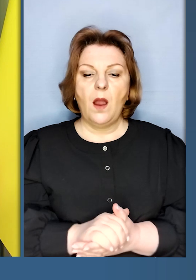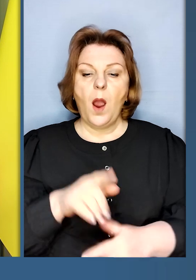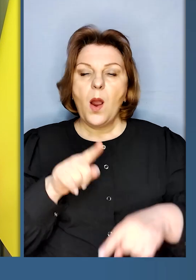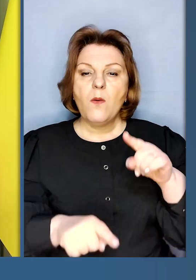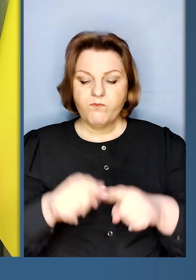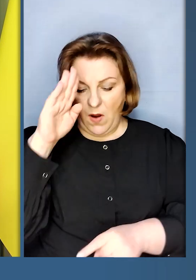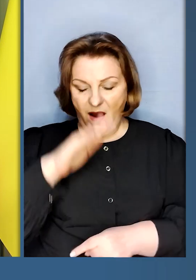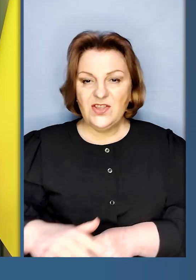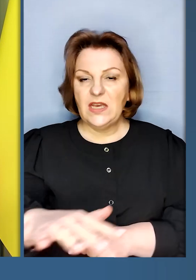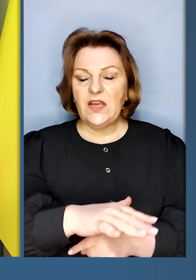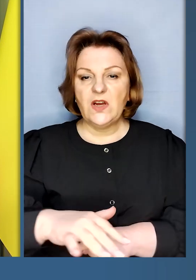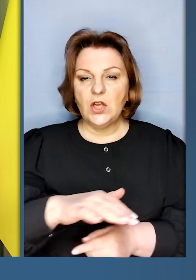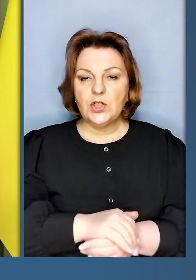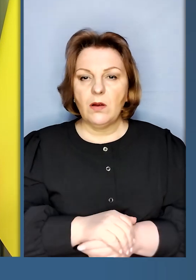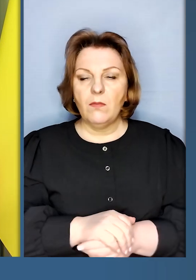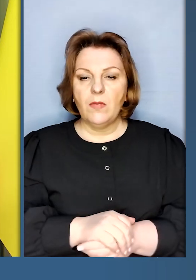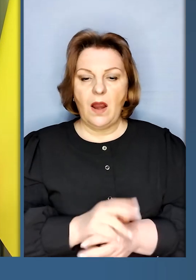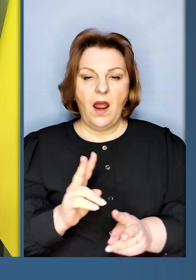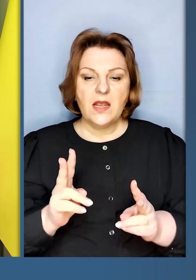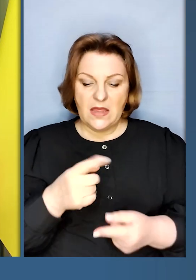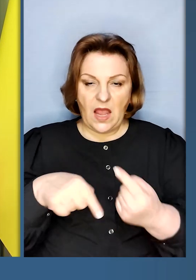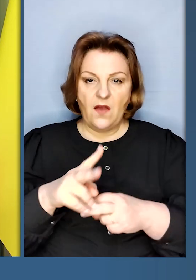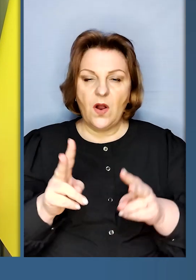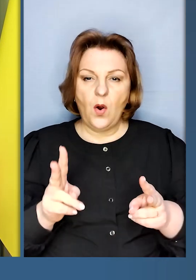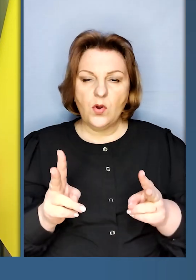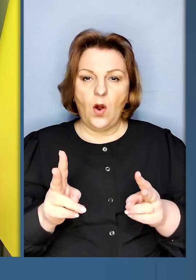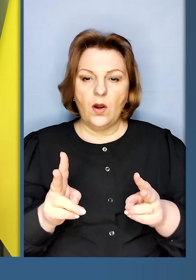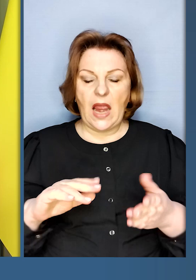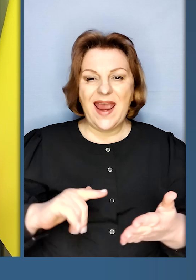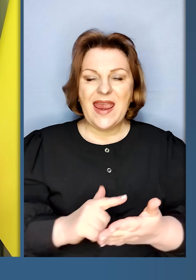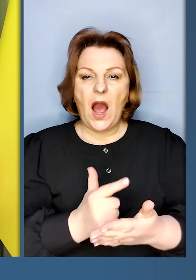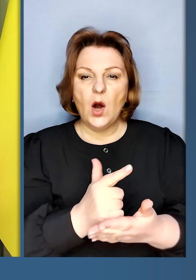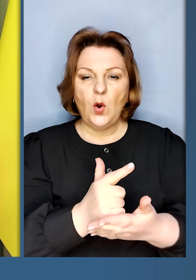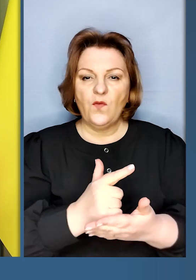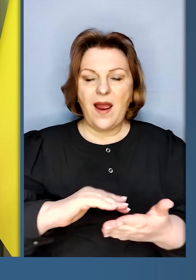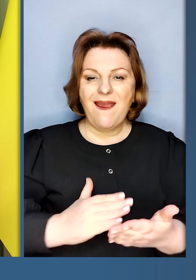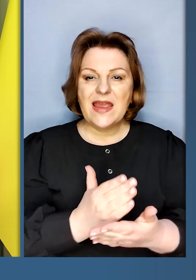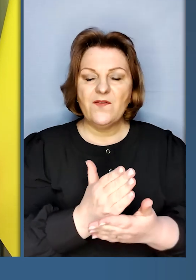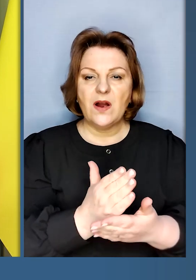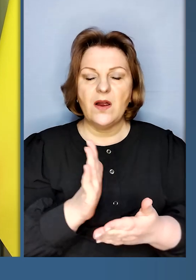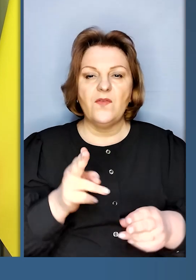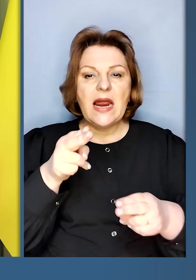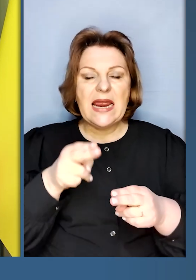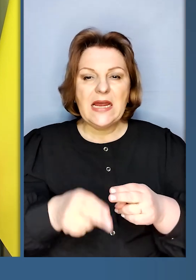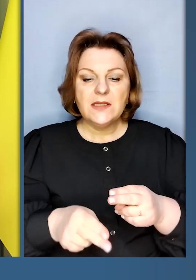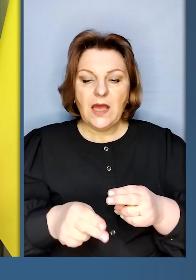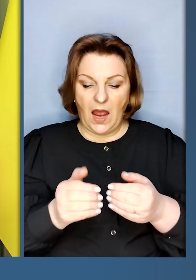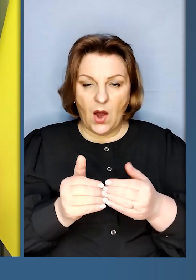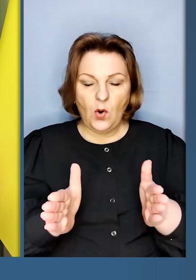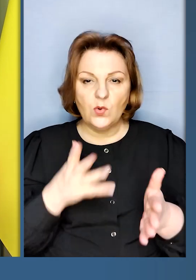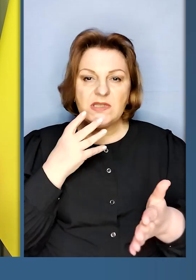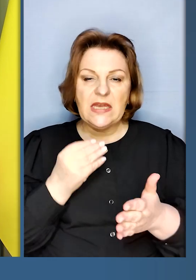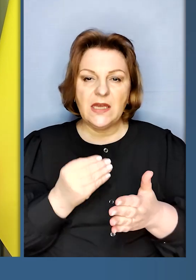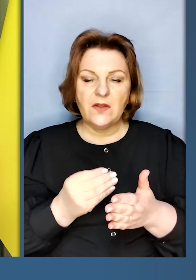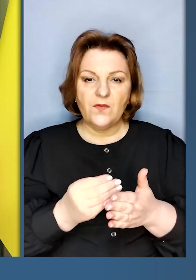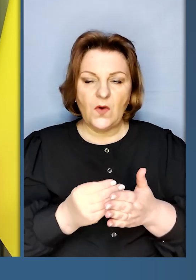батьківщина, навколо якої є географічна карта, в кінці розкриє